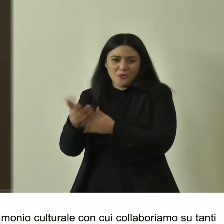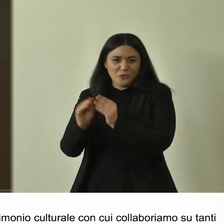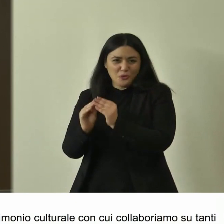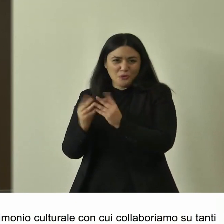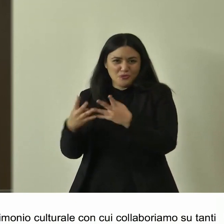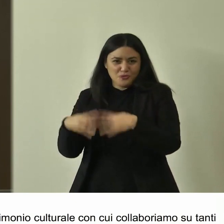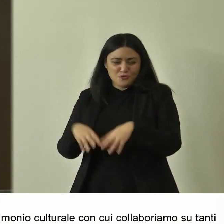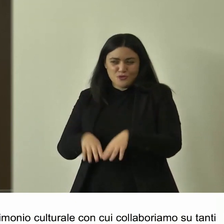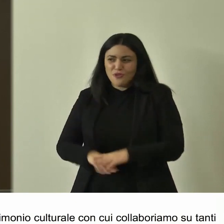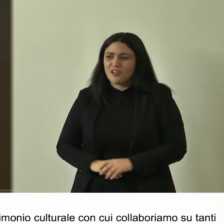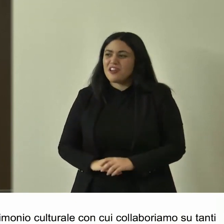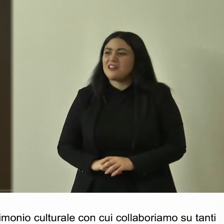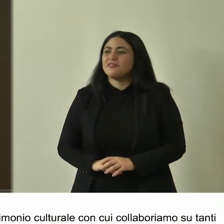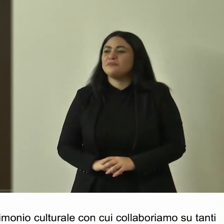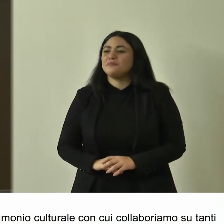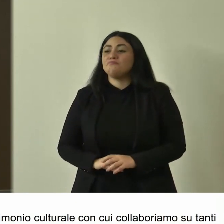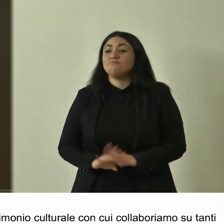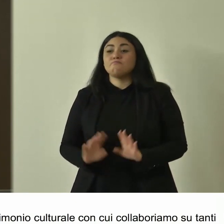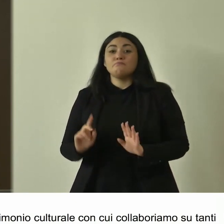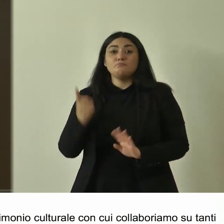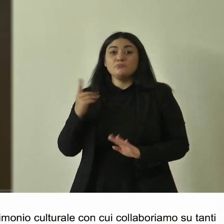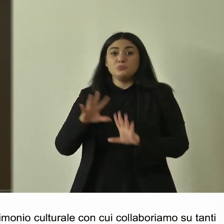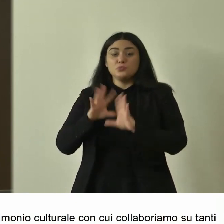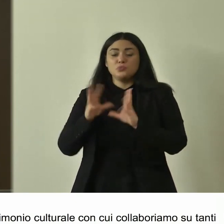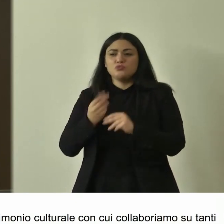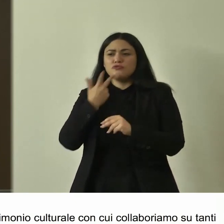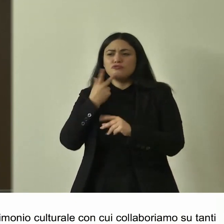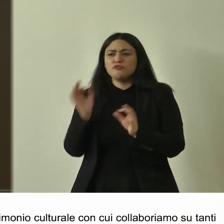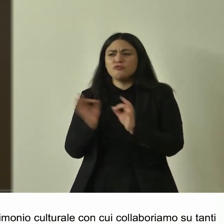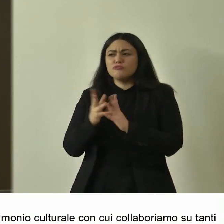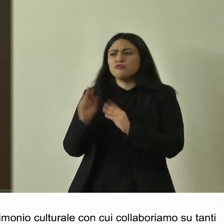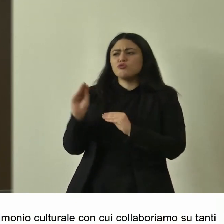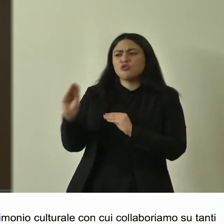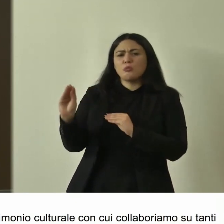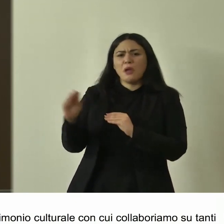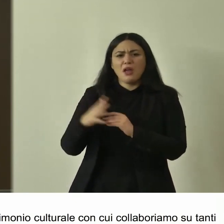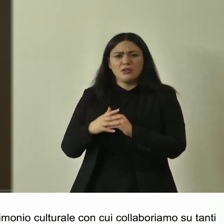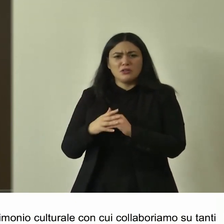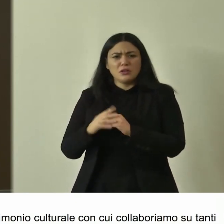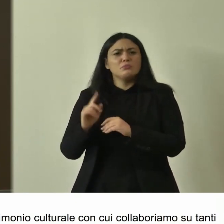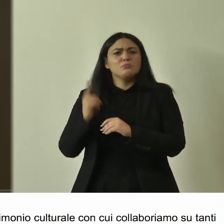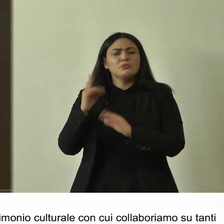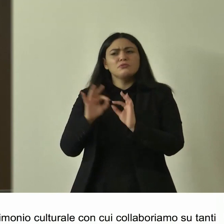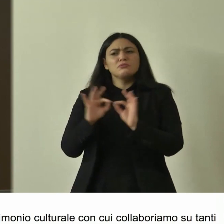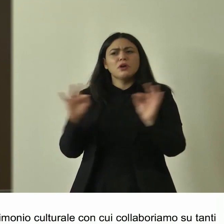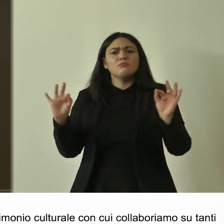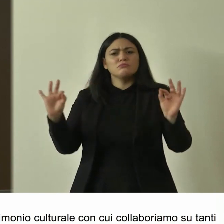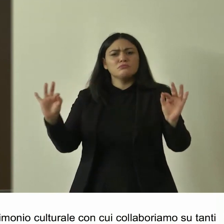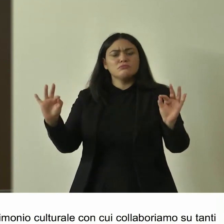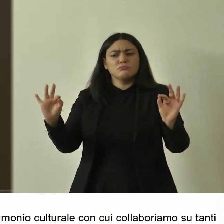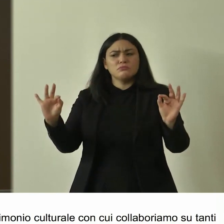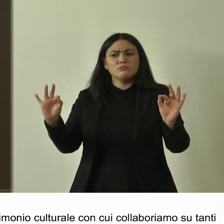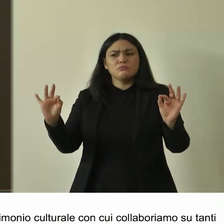volevo fare alcune domande la prima è perché perché